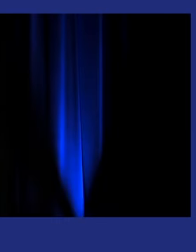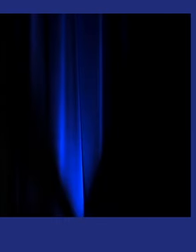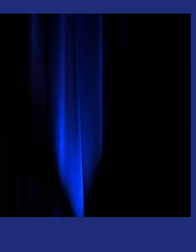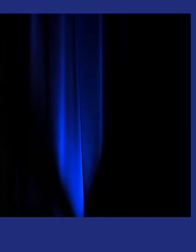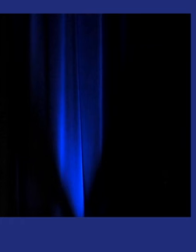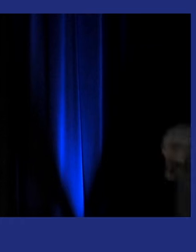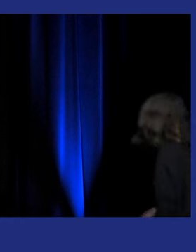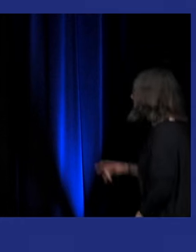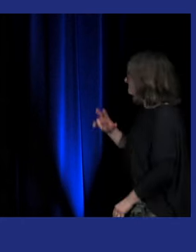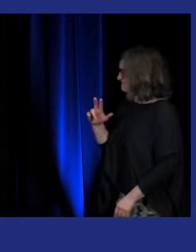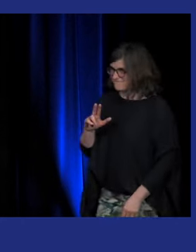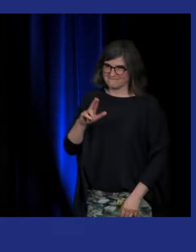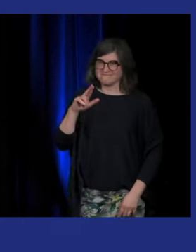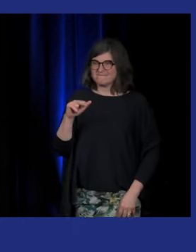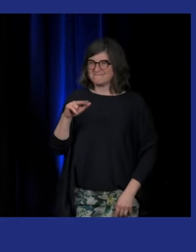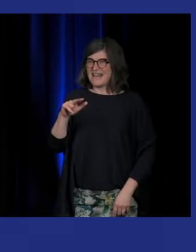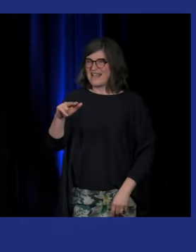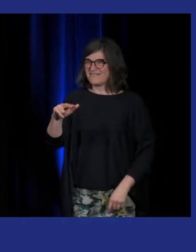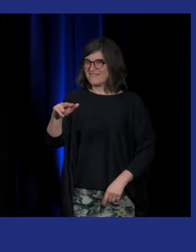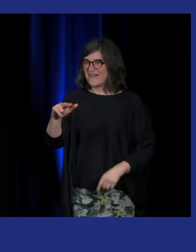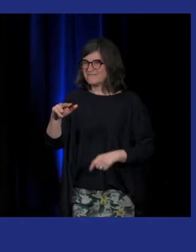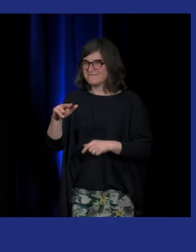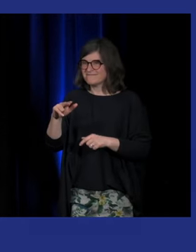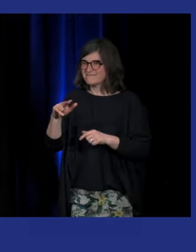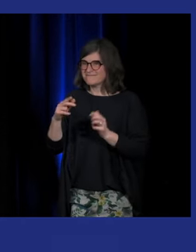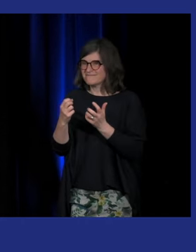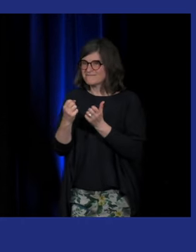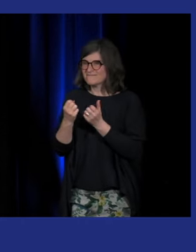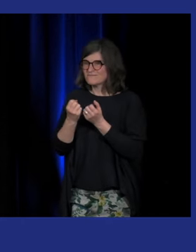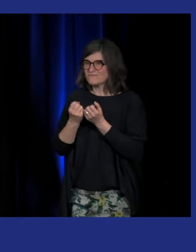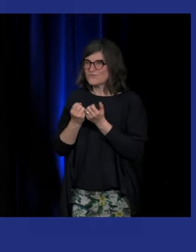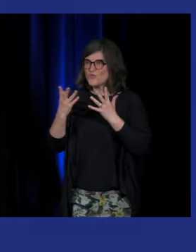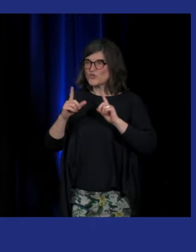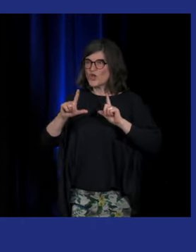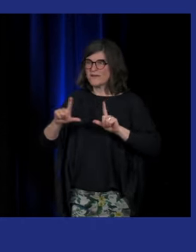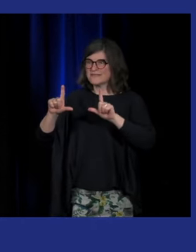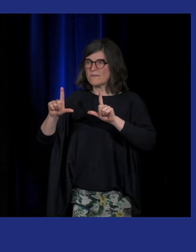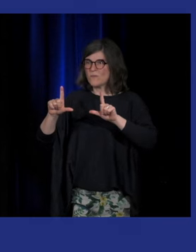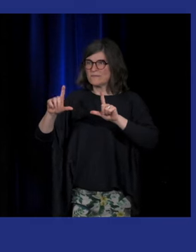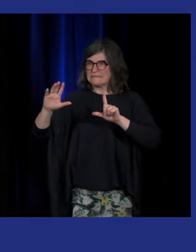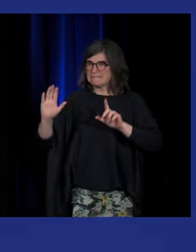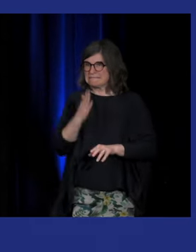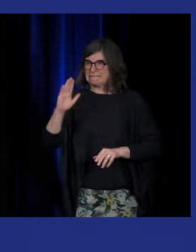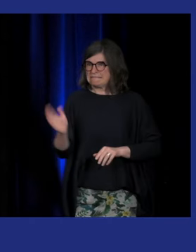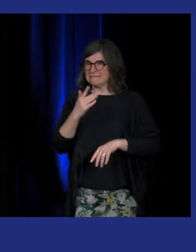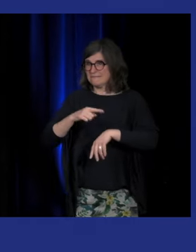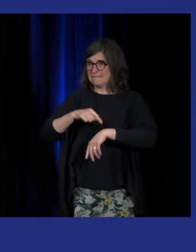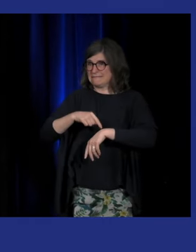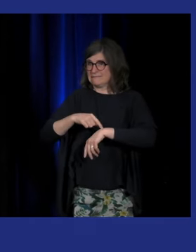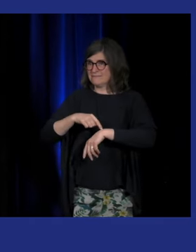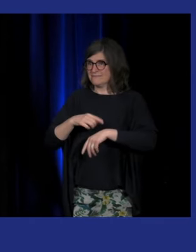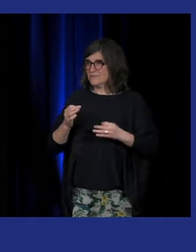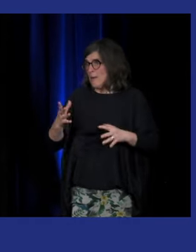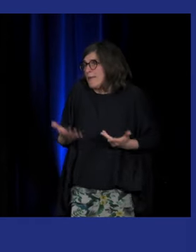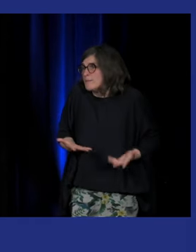on va devoir on va devoir passer plusieurs plusieurs diapos qu'on avait prévus mais le temps passe vite et on